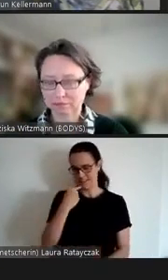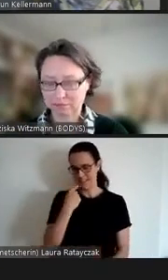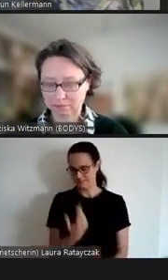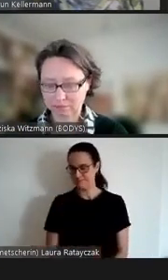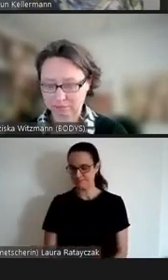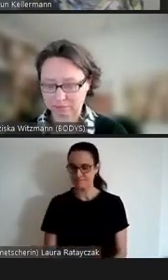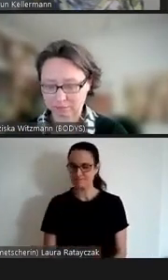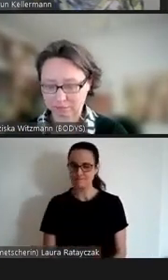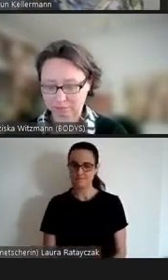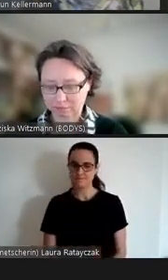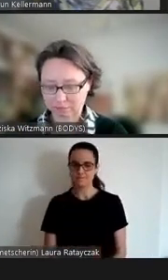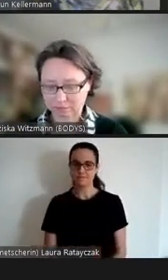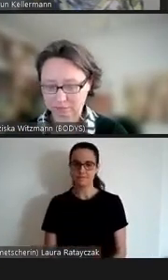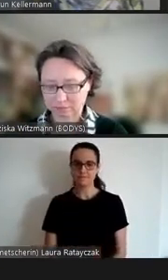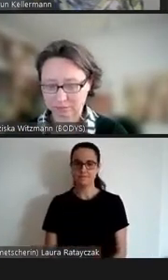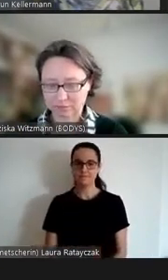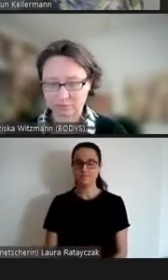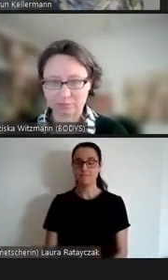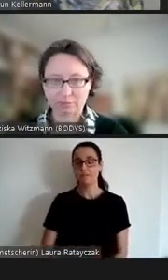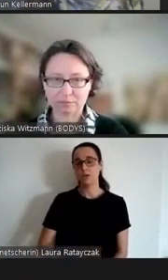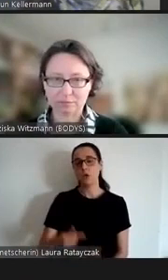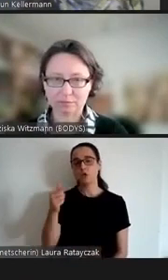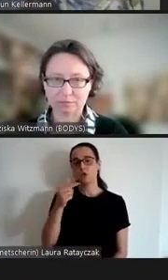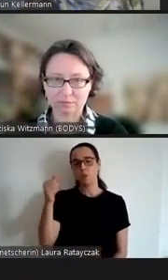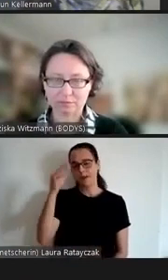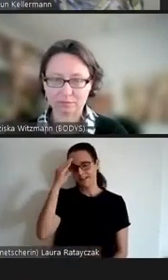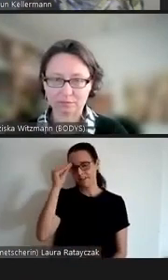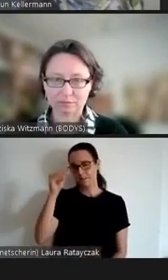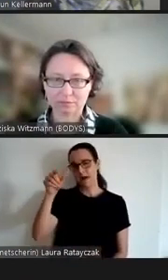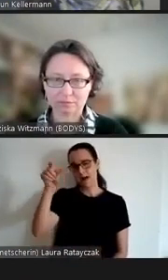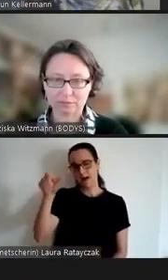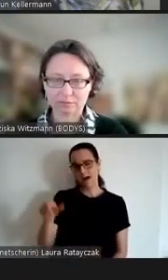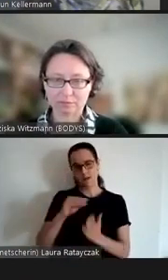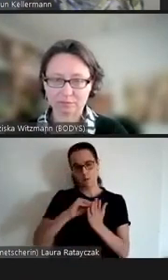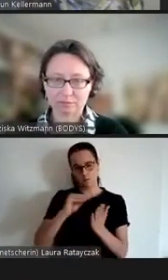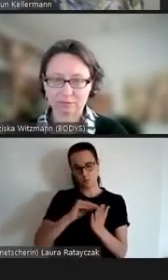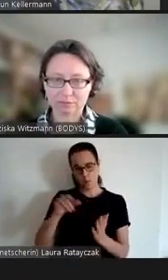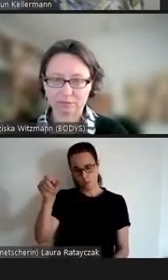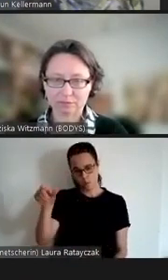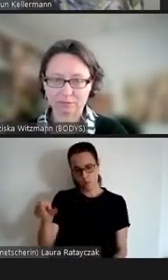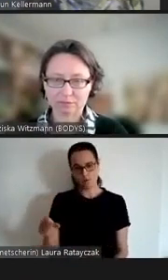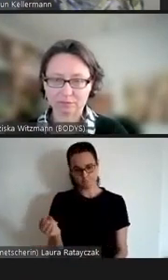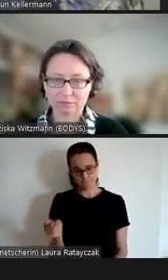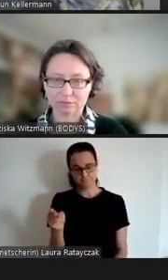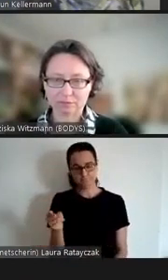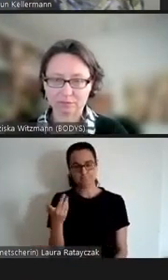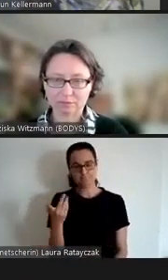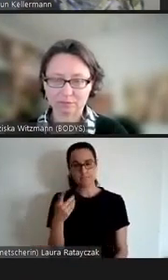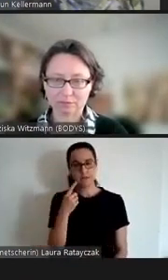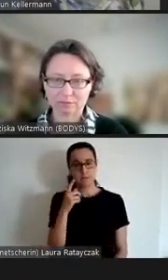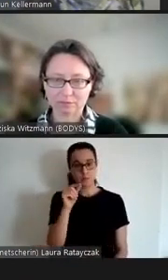der Autor Thomas Mann verknüpft also eine Menge Dinge miteinander